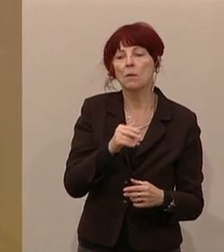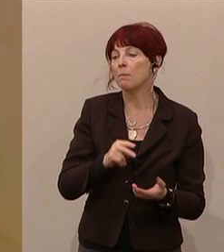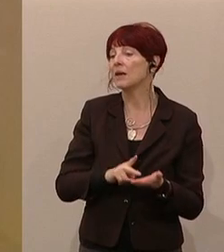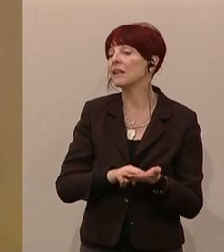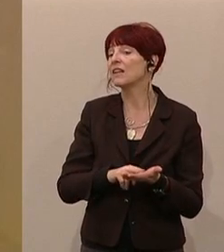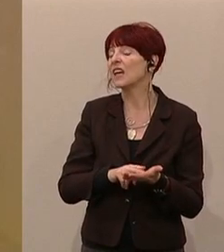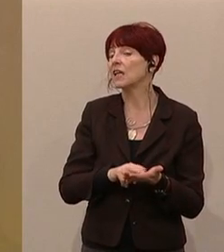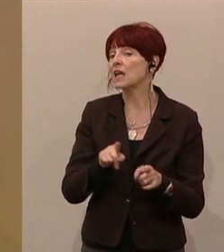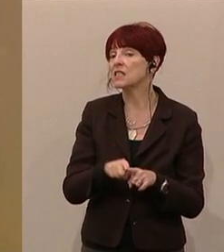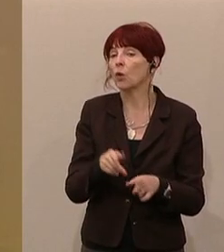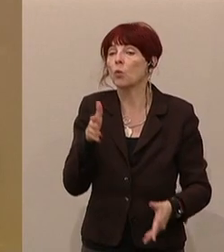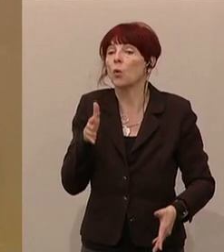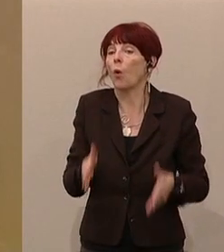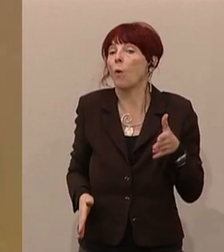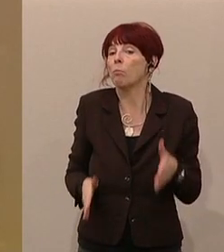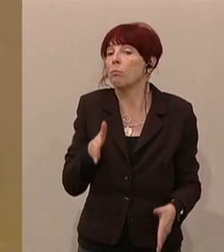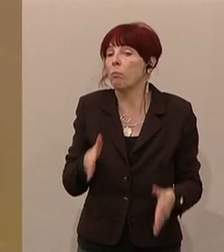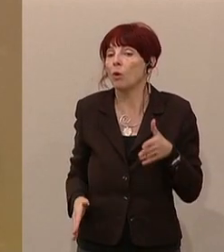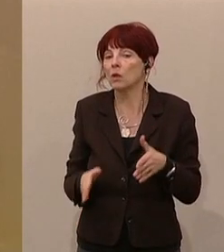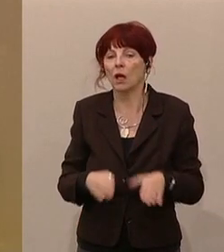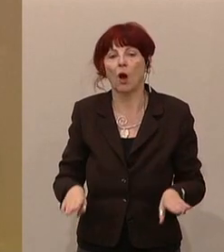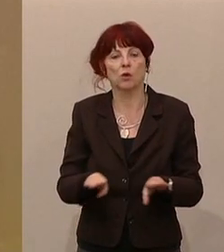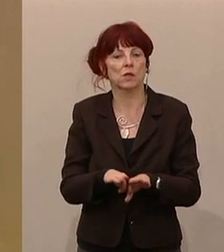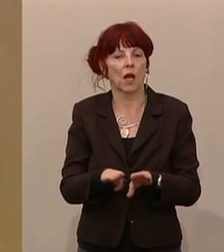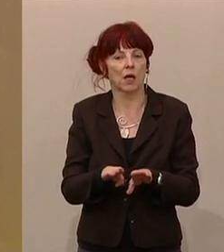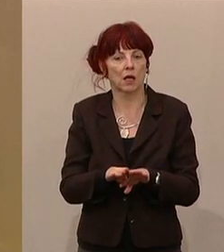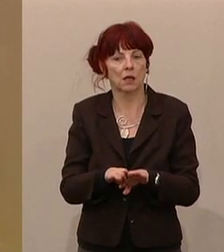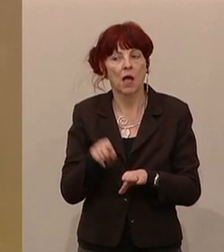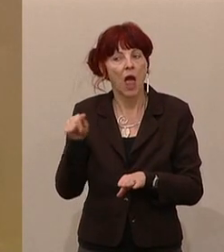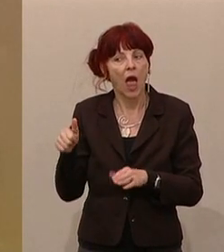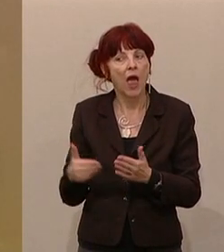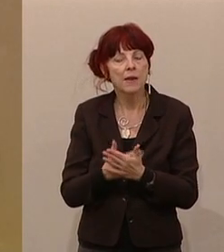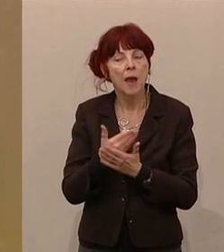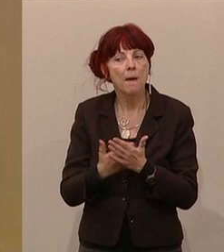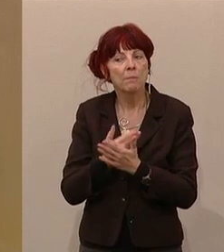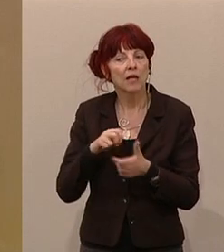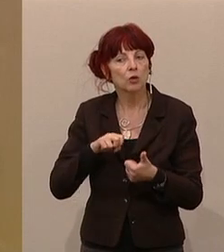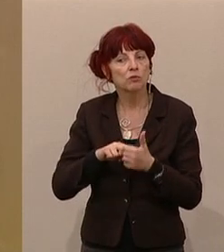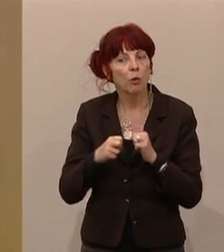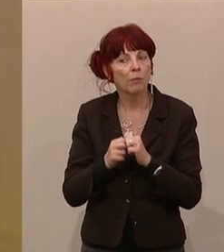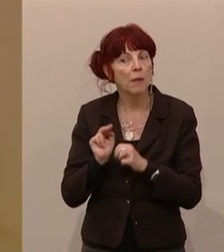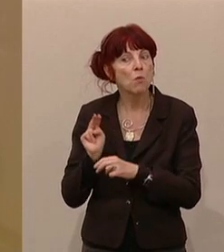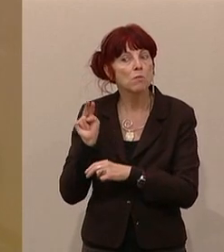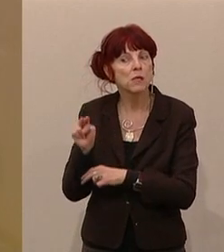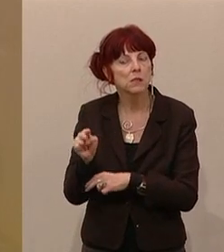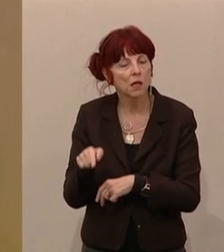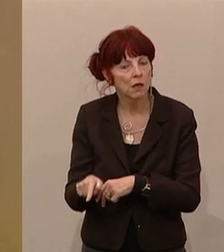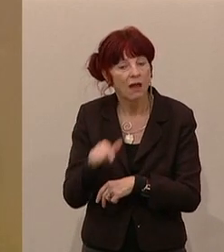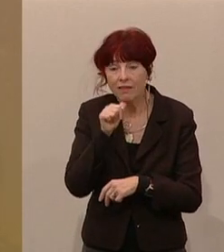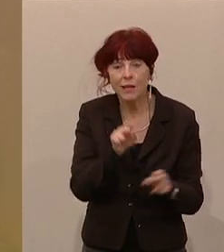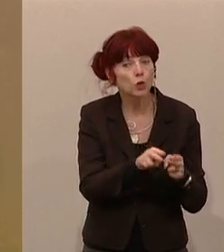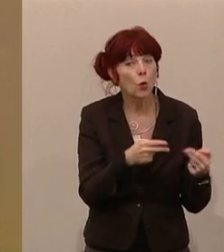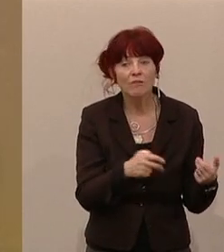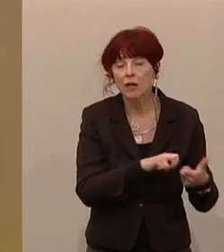Robotik ausgleichen. Da haben wir ein Bildungsproblem übersehen. Das ist nicht ein Umweltproblem, da haben wir das